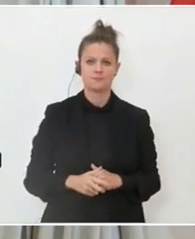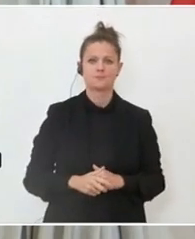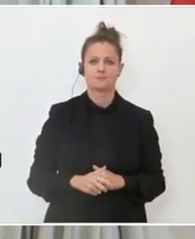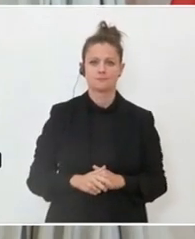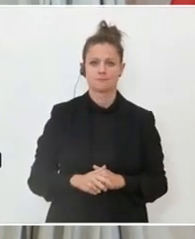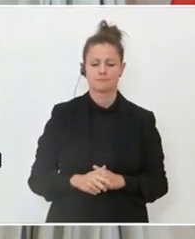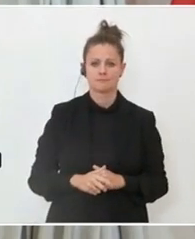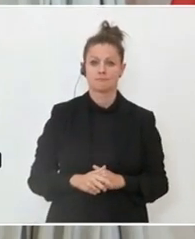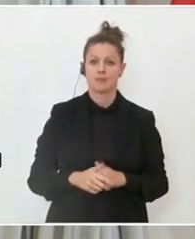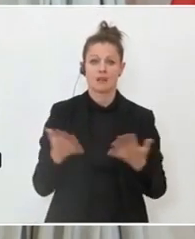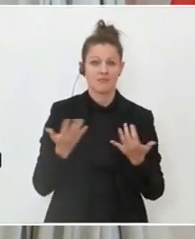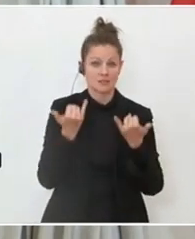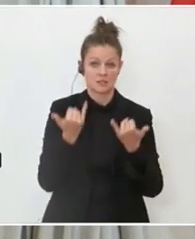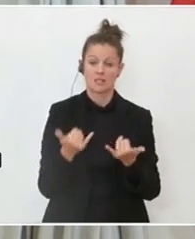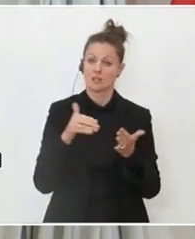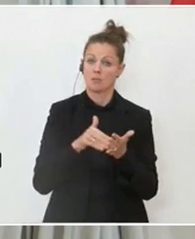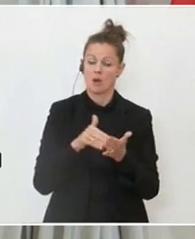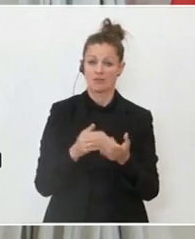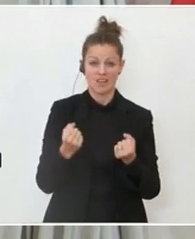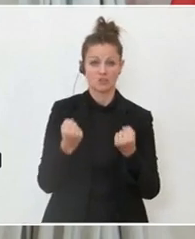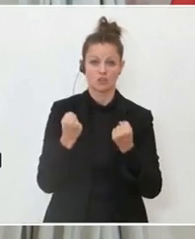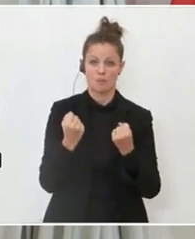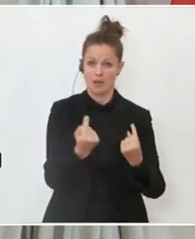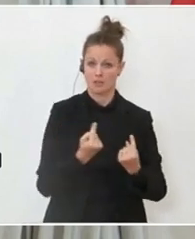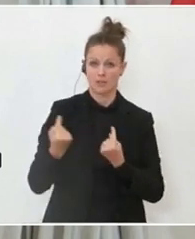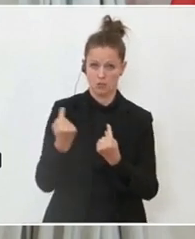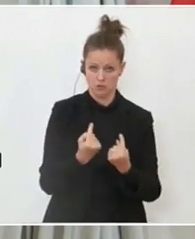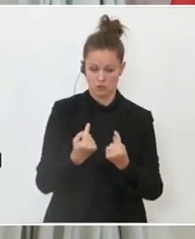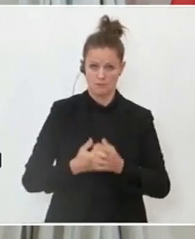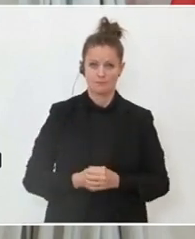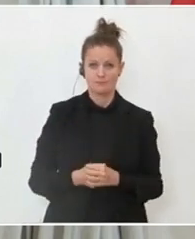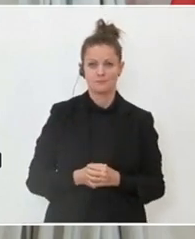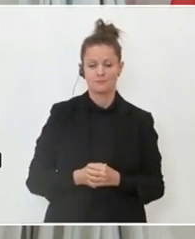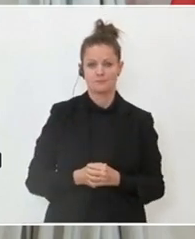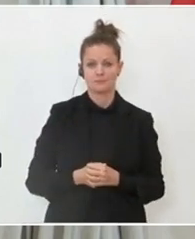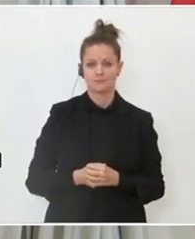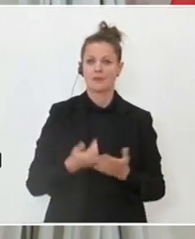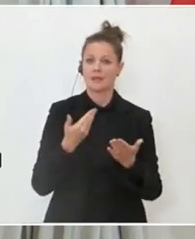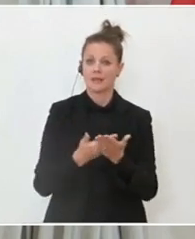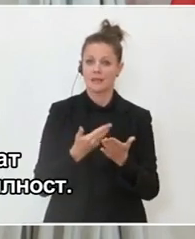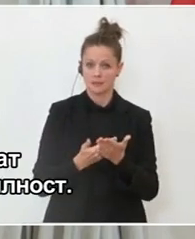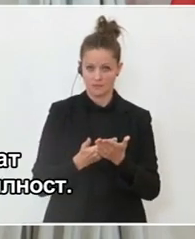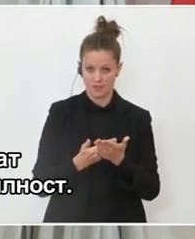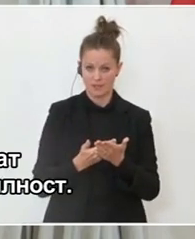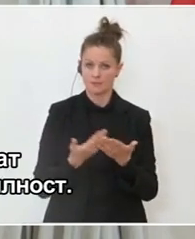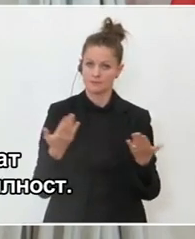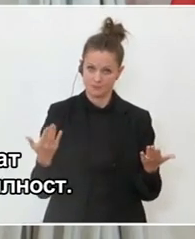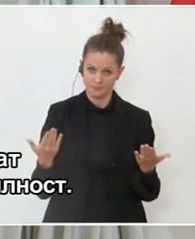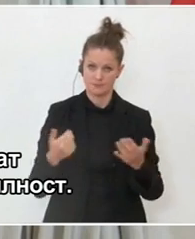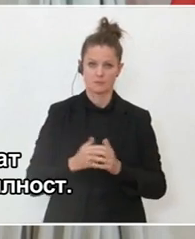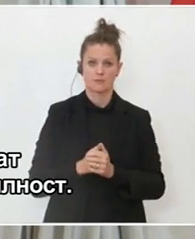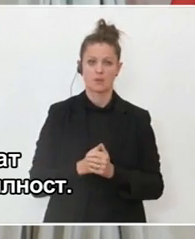Und was es jetzt braucht, sind stabile Verhältnisse. Ich möchte daher, um die